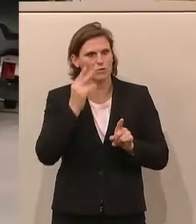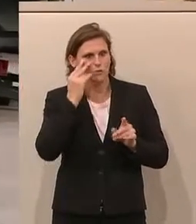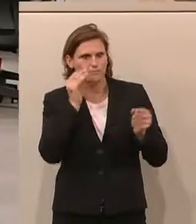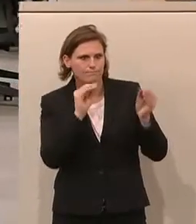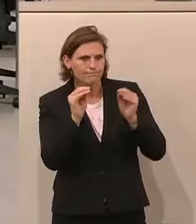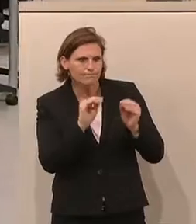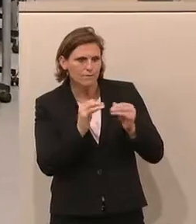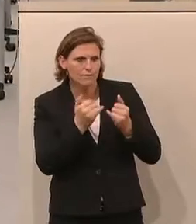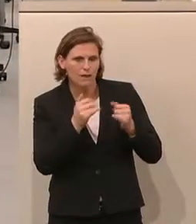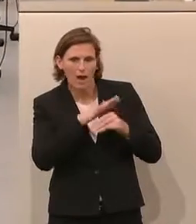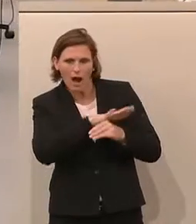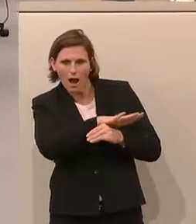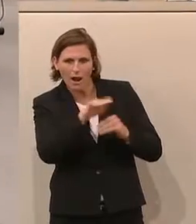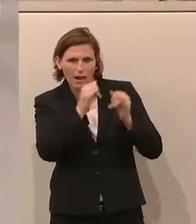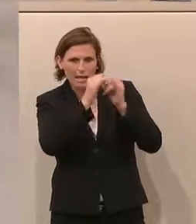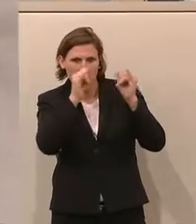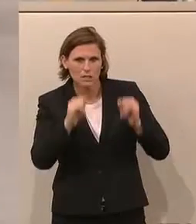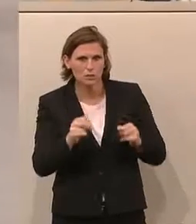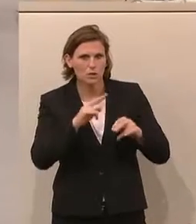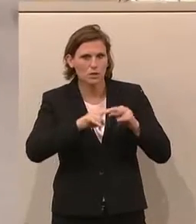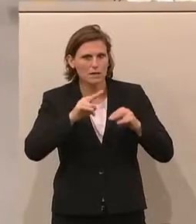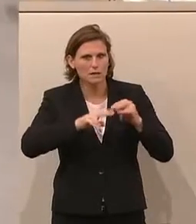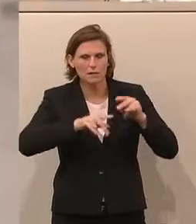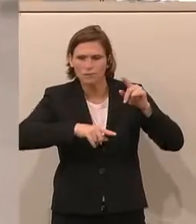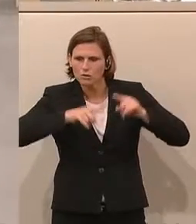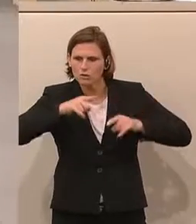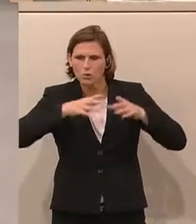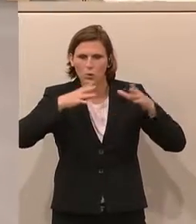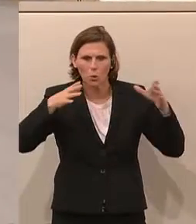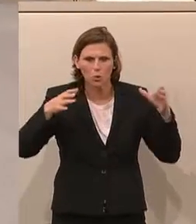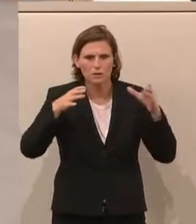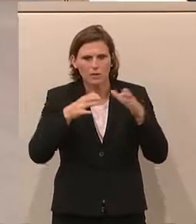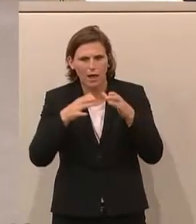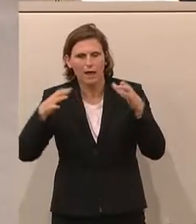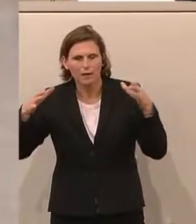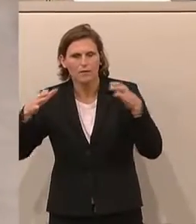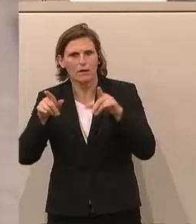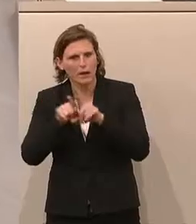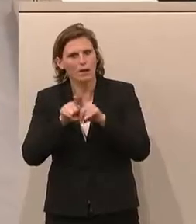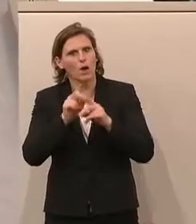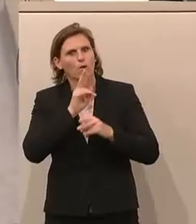dass alle Kreditinstitute unterschiedlicher Größen das auch realistisch umsetzen können.